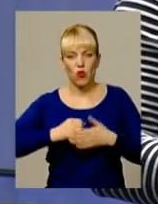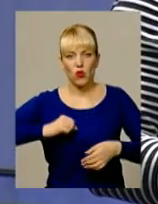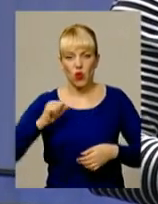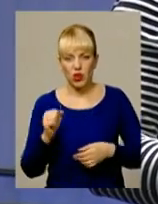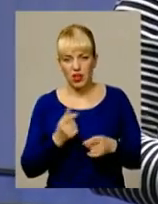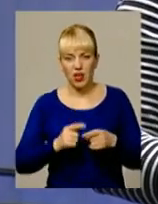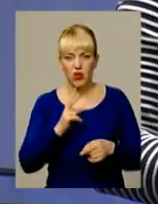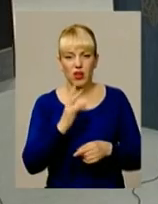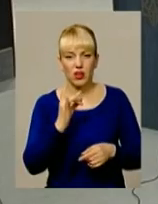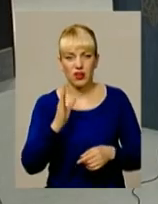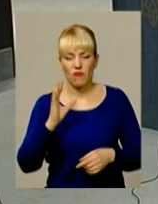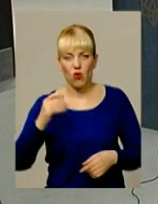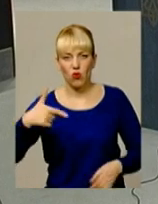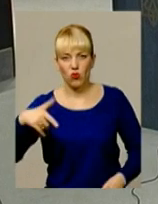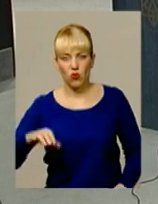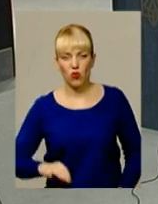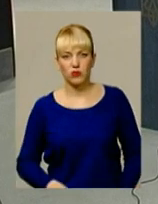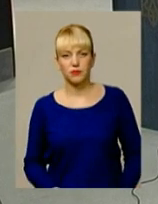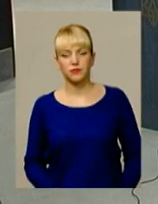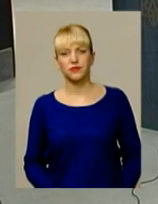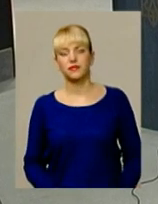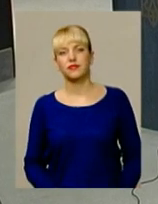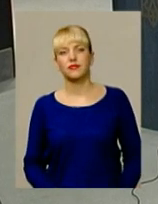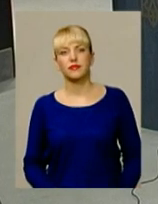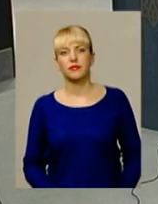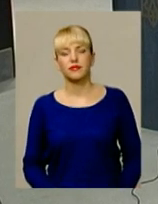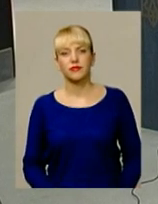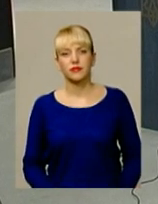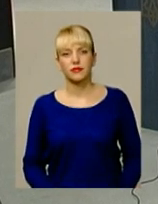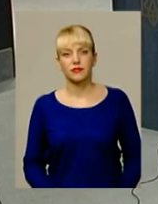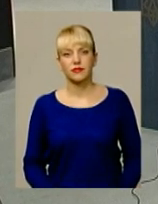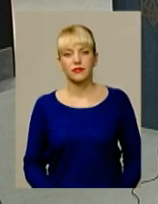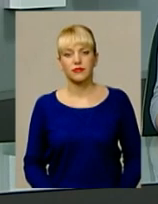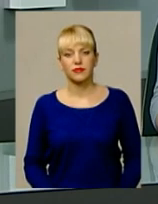Олександра Кривого. Анна Михайловська, Юрій Чорній для інформаційного випуску.